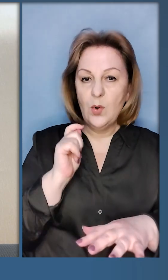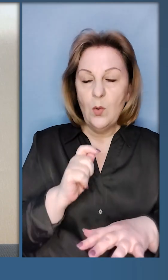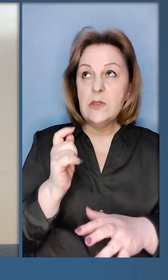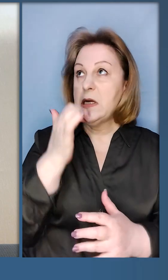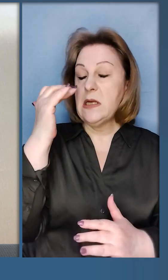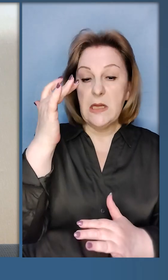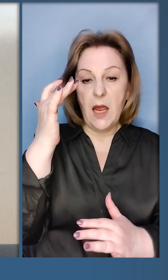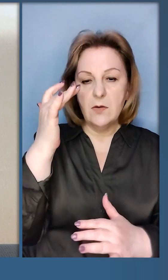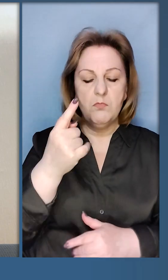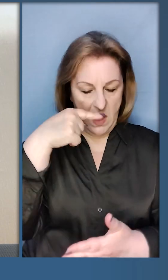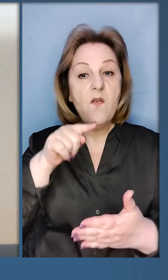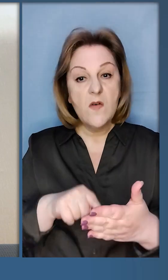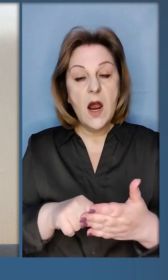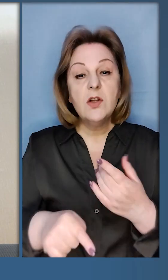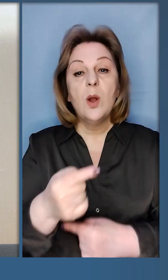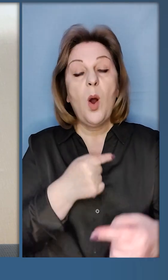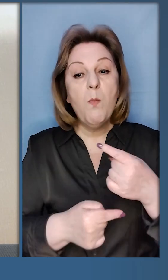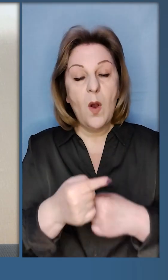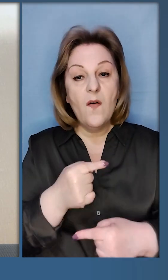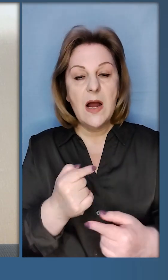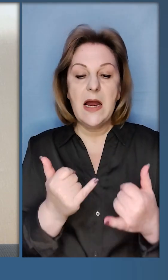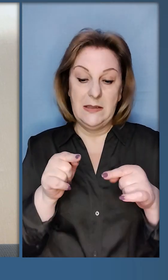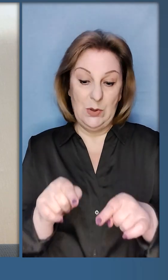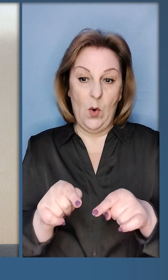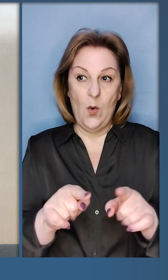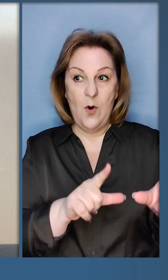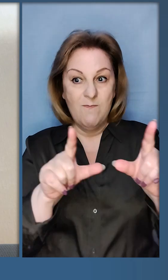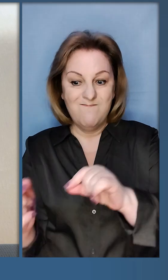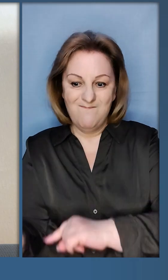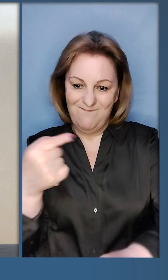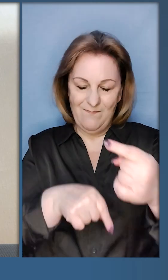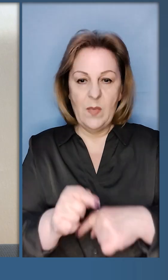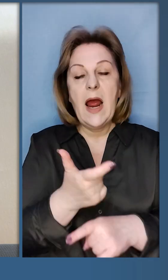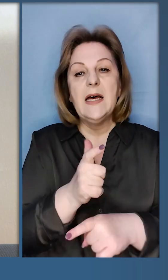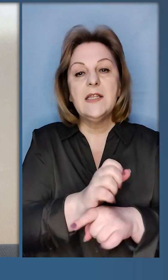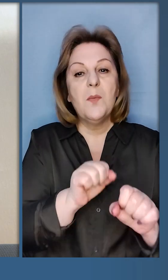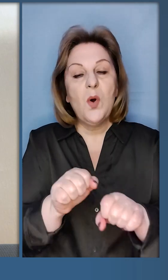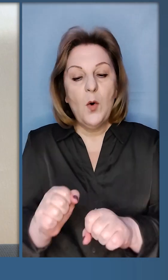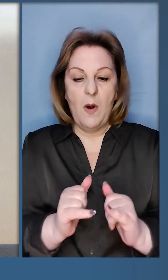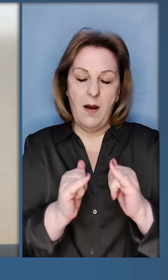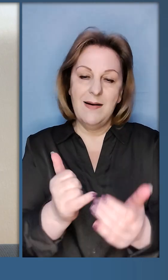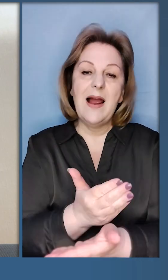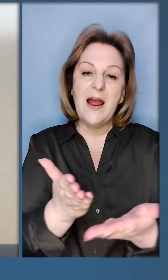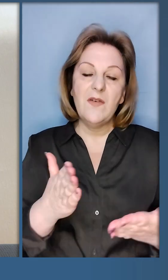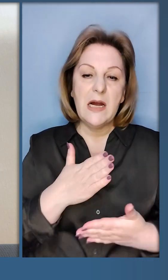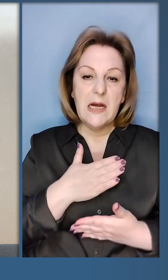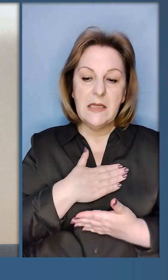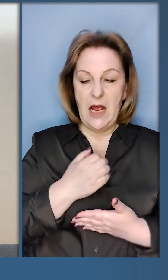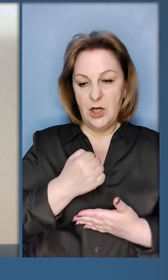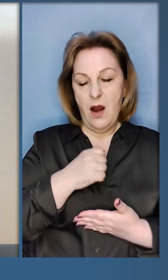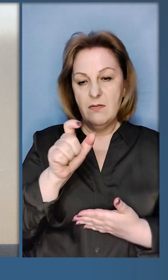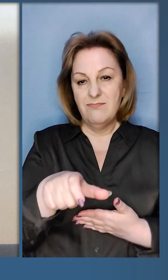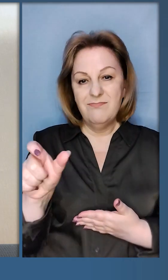українське море і українське небо. Впевнений, повернемось з цього візиту і ще більшими можливостями для